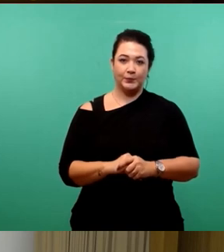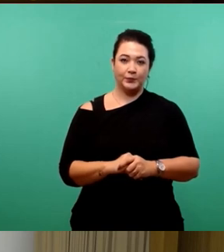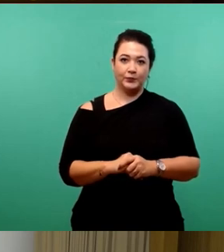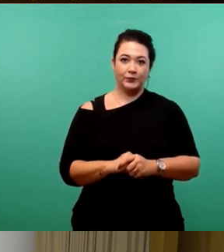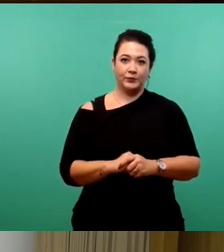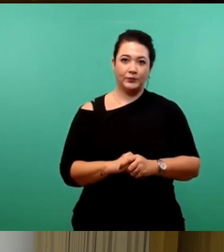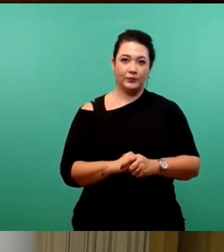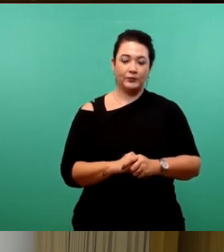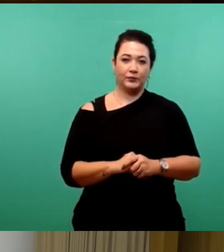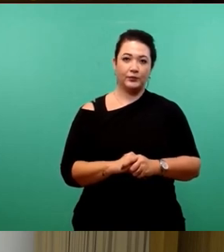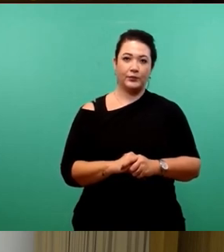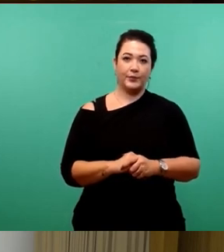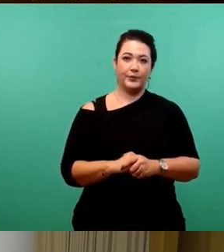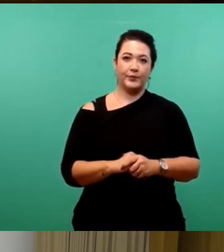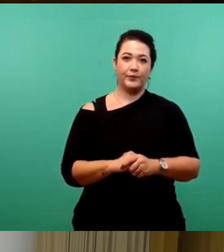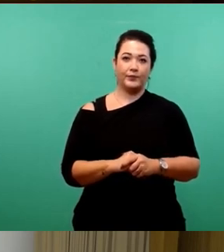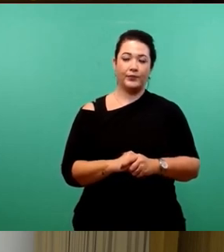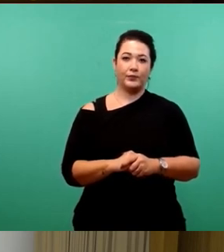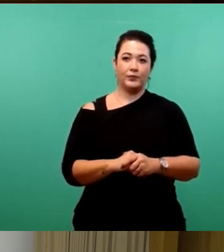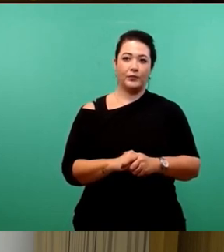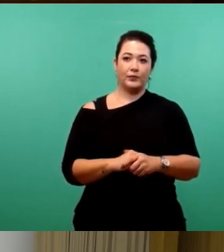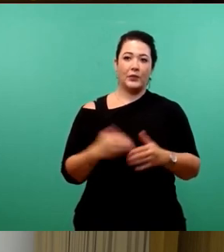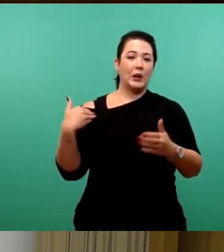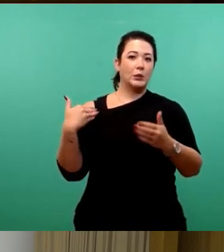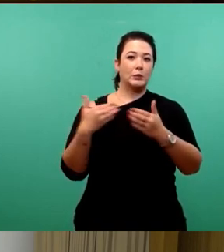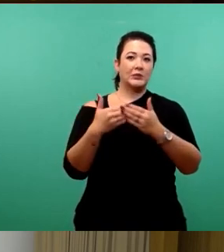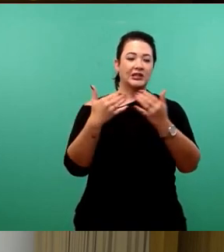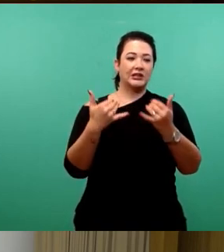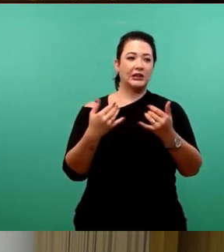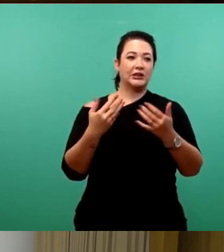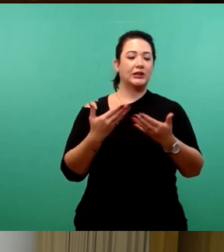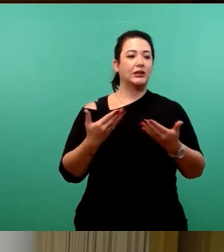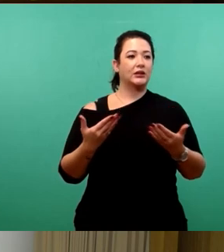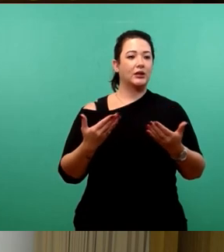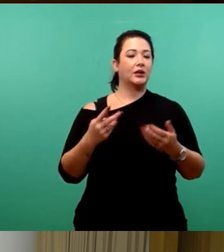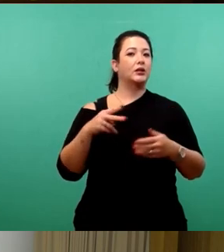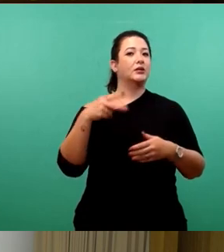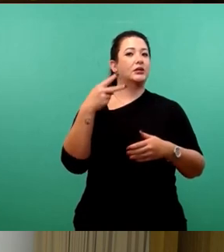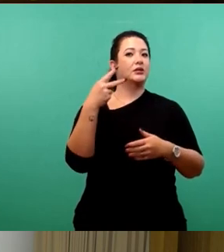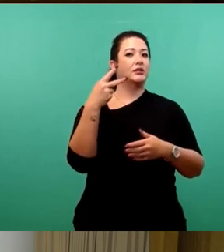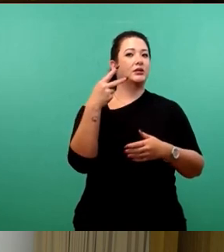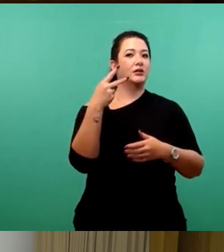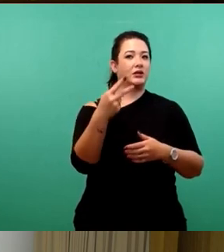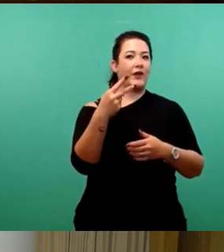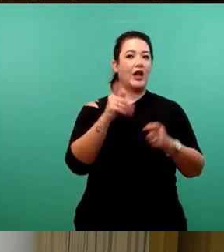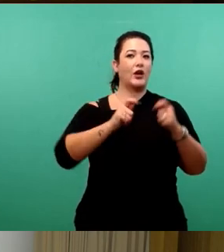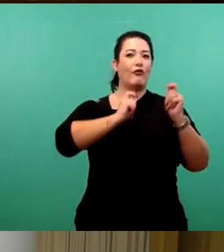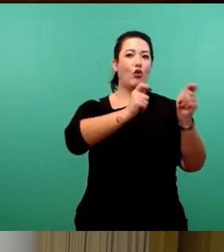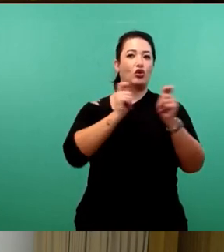liegen bisher zwei Vorschläge